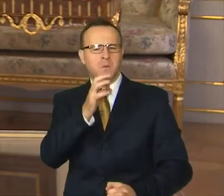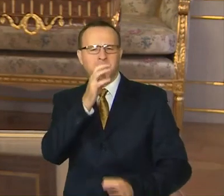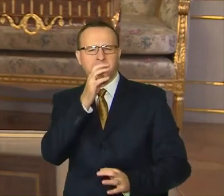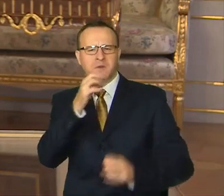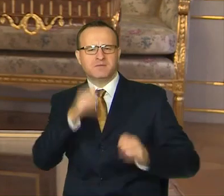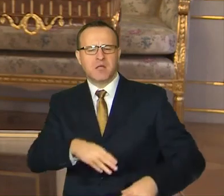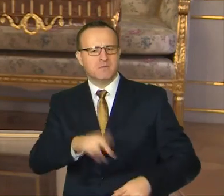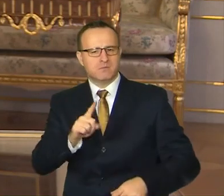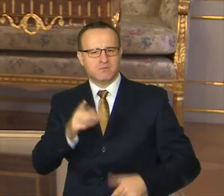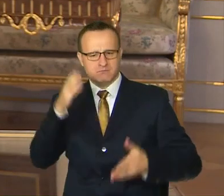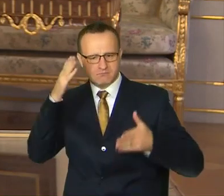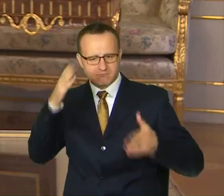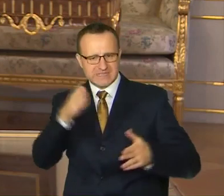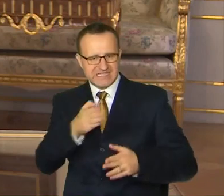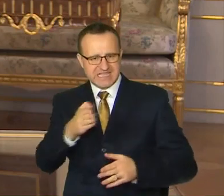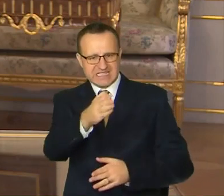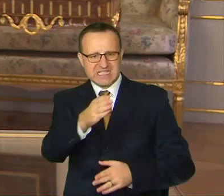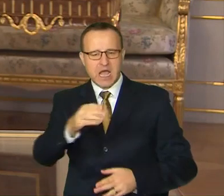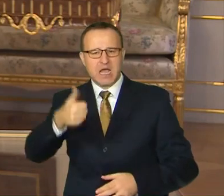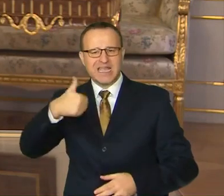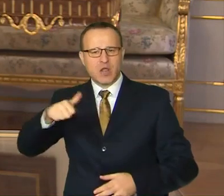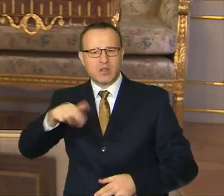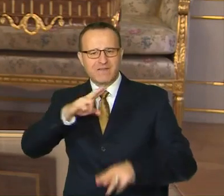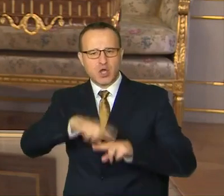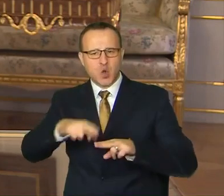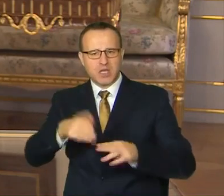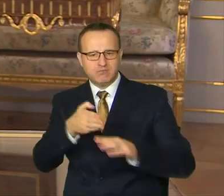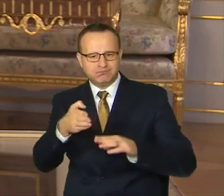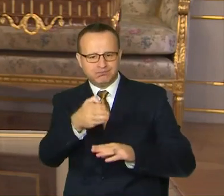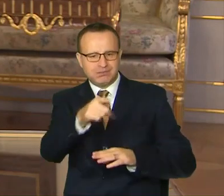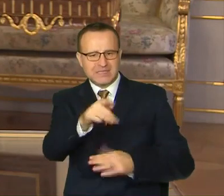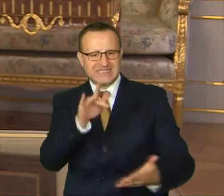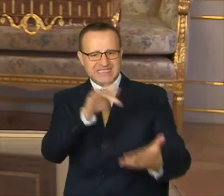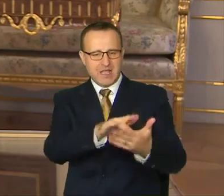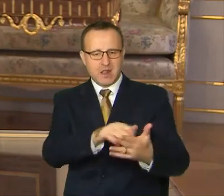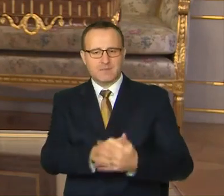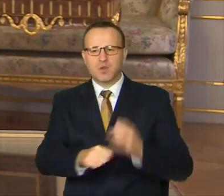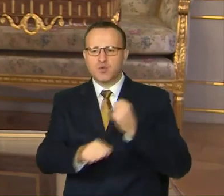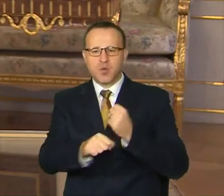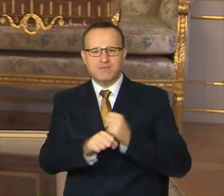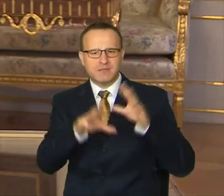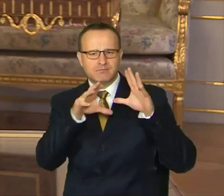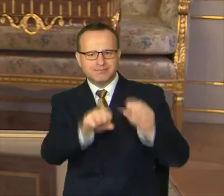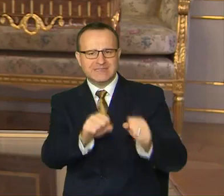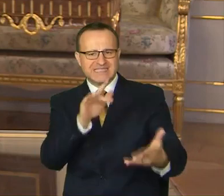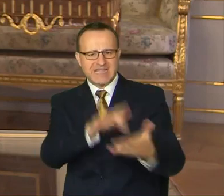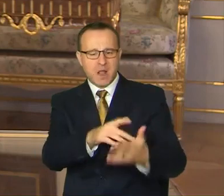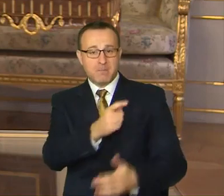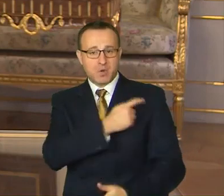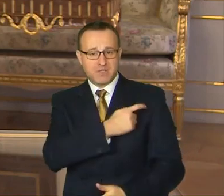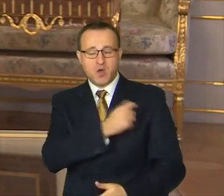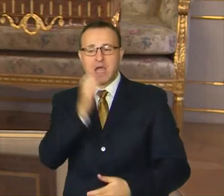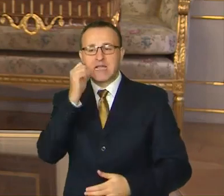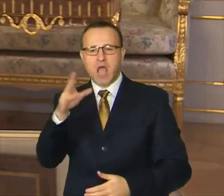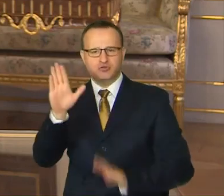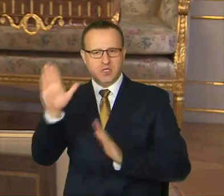Sústreďme sa na cestu, na jednotlivé kroky, ktoré k nim vedú. Robme na ich dosiahnutí poctivo, každý na svojom poli